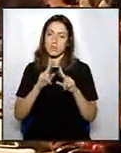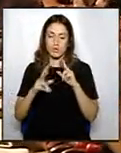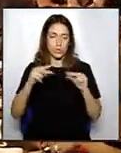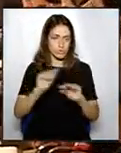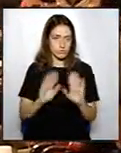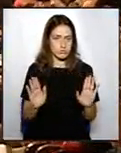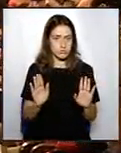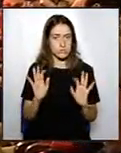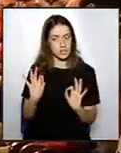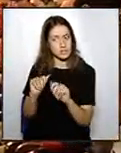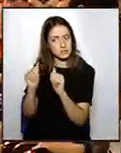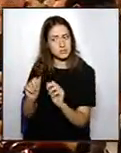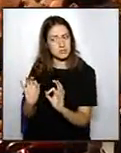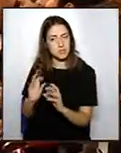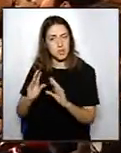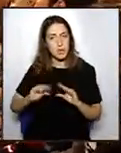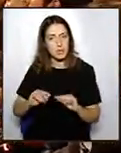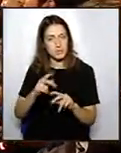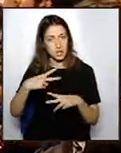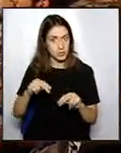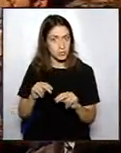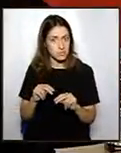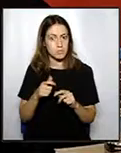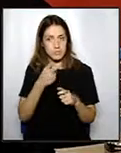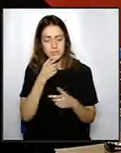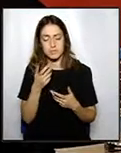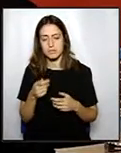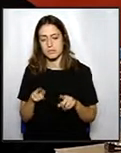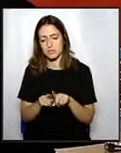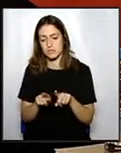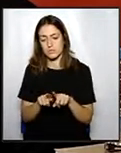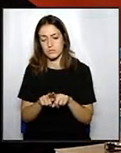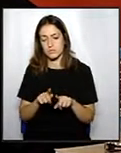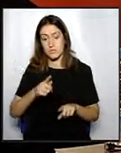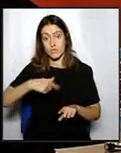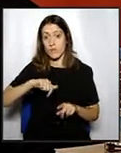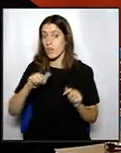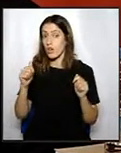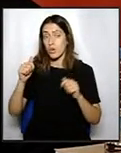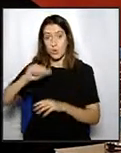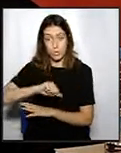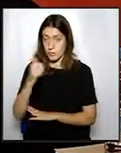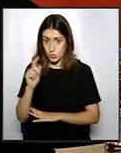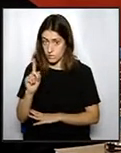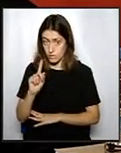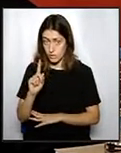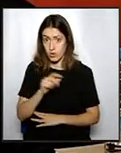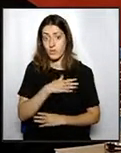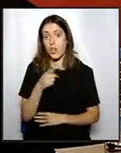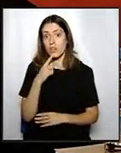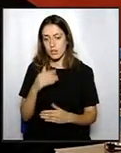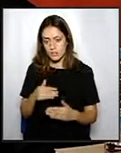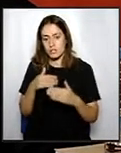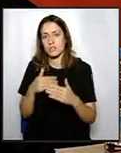però bé, entenem que després de la gestió que s'ha fet, evidentment que s'ha d'aprovar aquesta proposta, perquè si no s'aprovés aquesta proposta, avui el que faríem seria